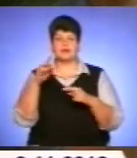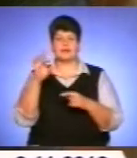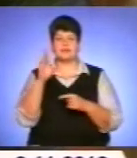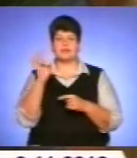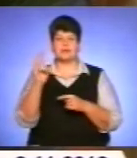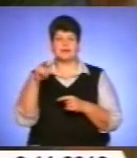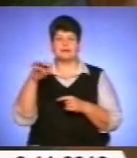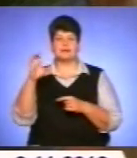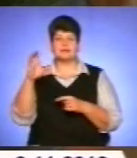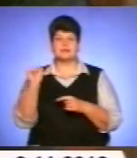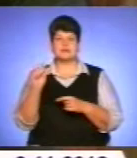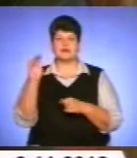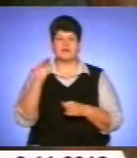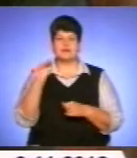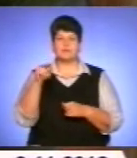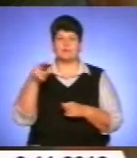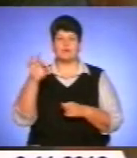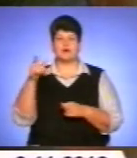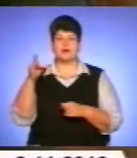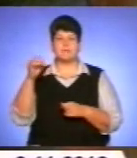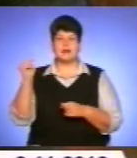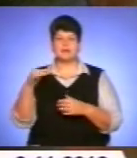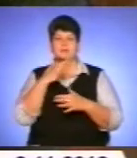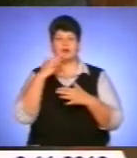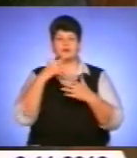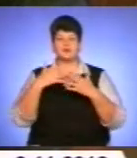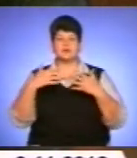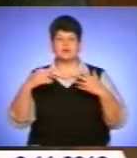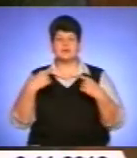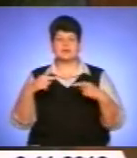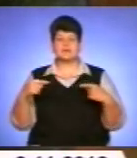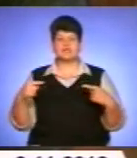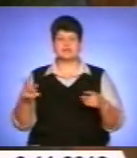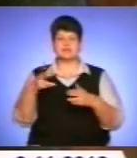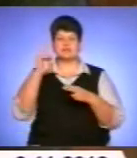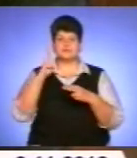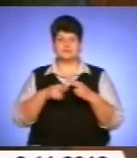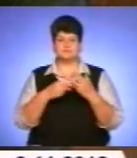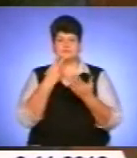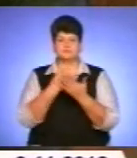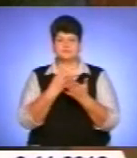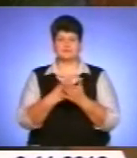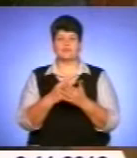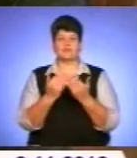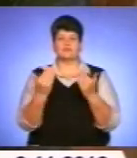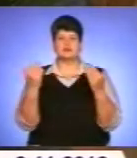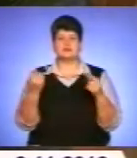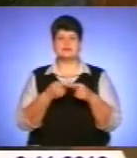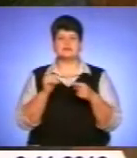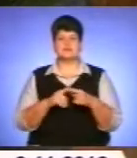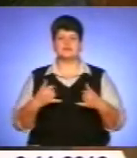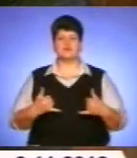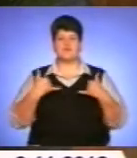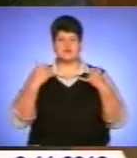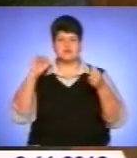Федір Погребенний, і багато інших. І завершують експозицію виставки. Це вшанування